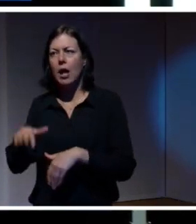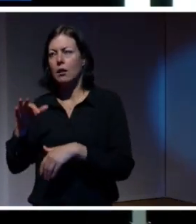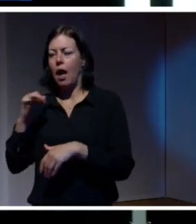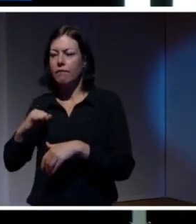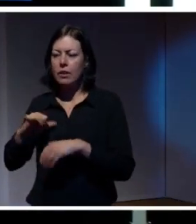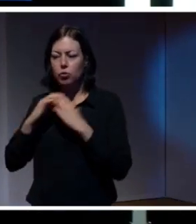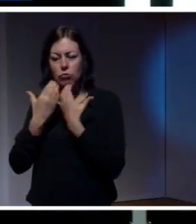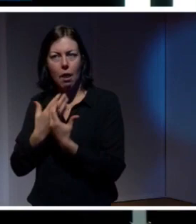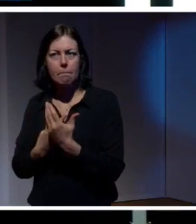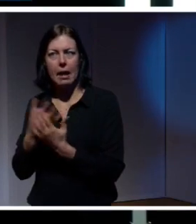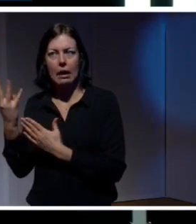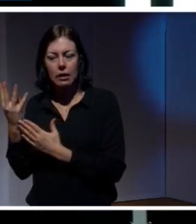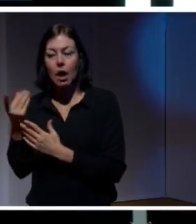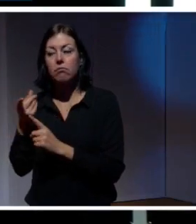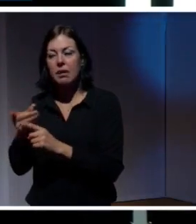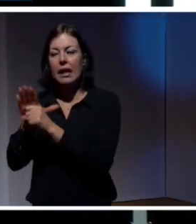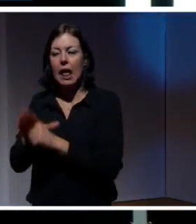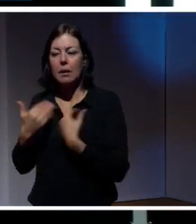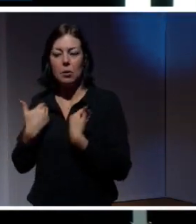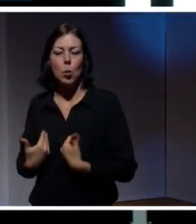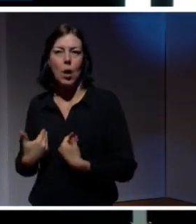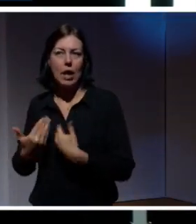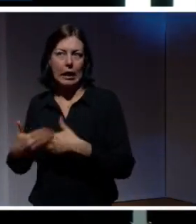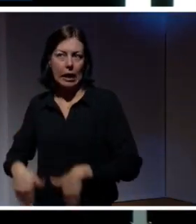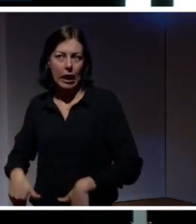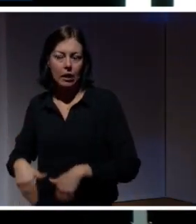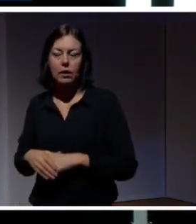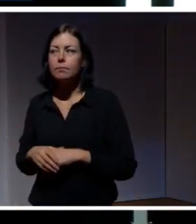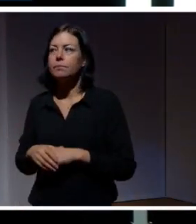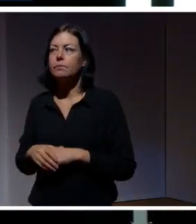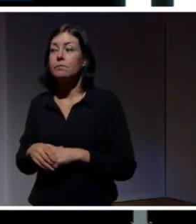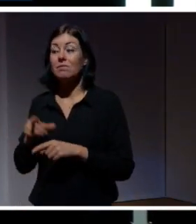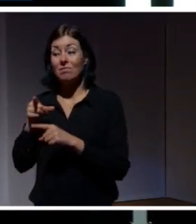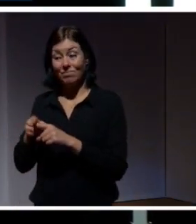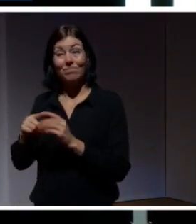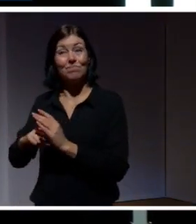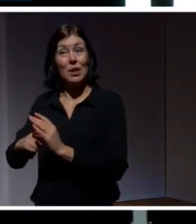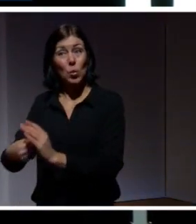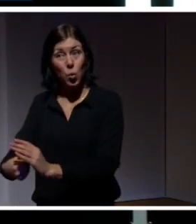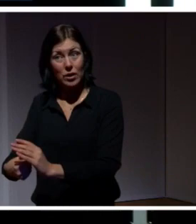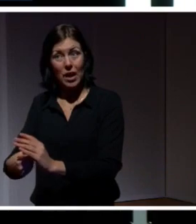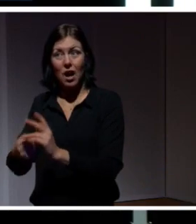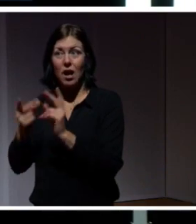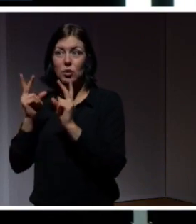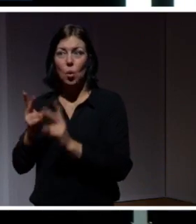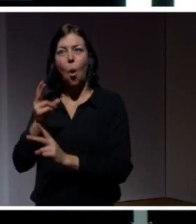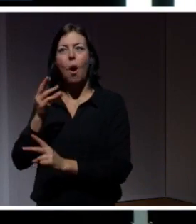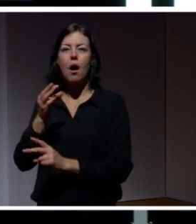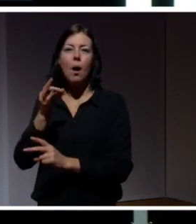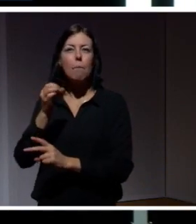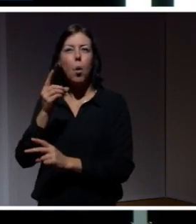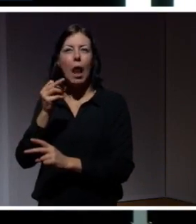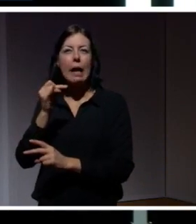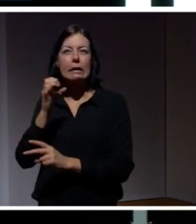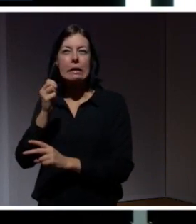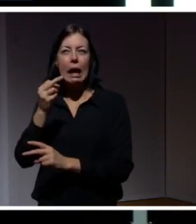medier, eller vad det nu kan vara för någonting, kränker vår personliga integritet. det här understryker ju den här polariserade bilden som jag pratade